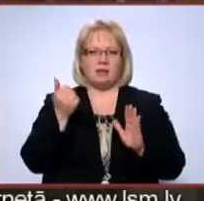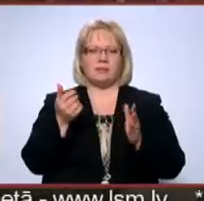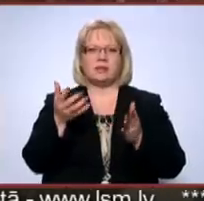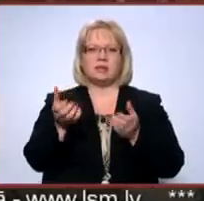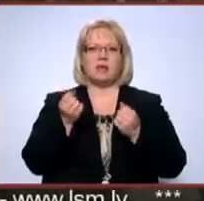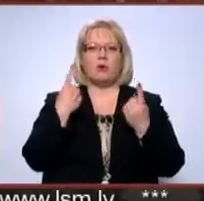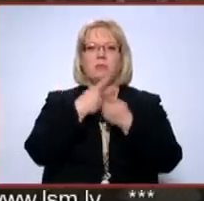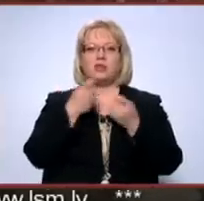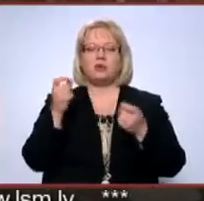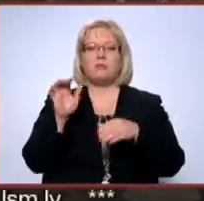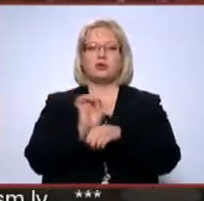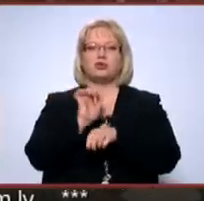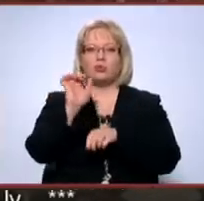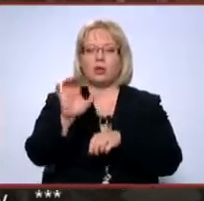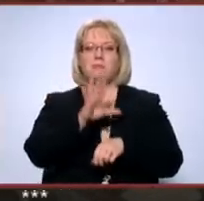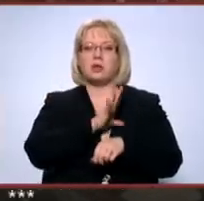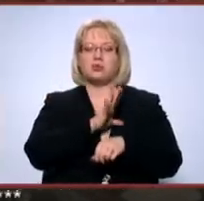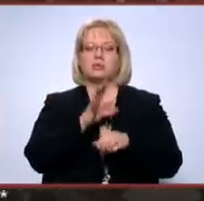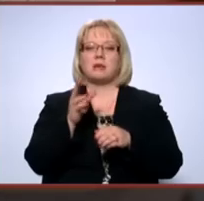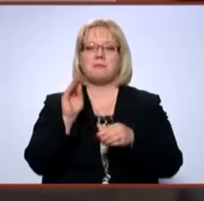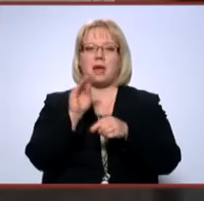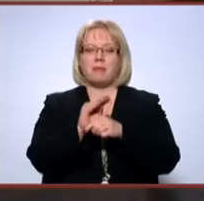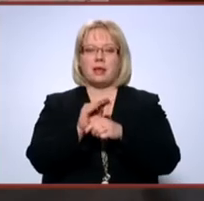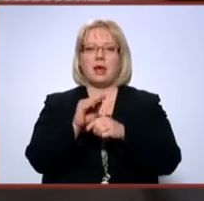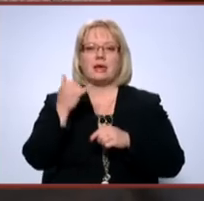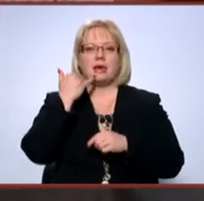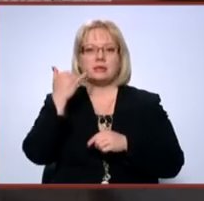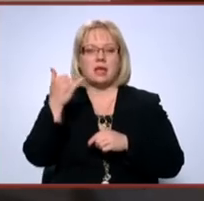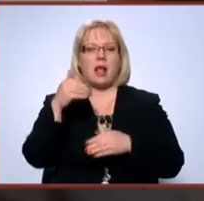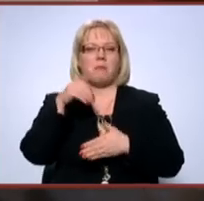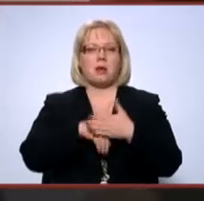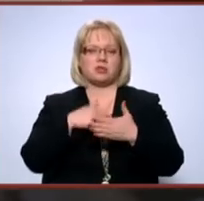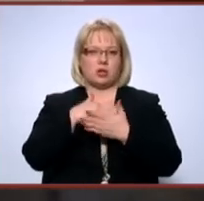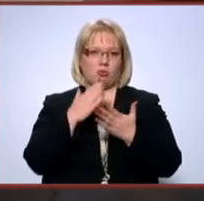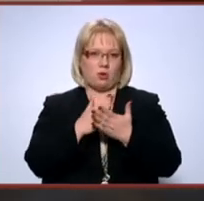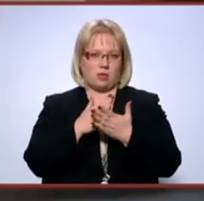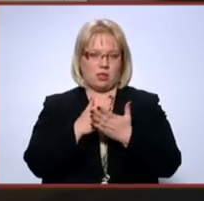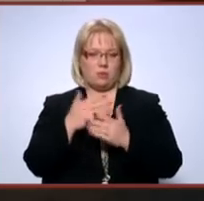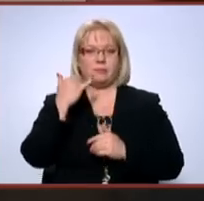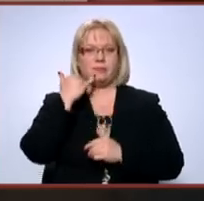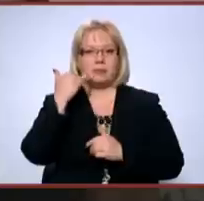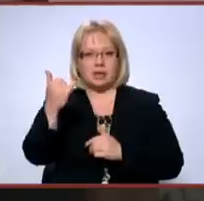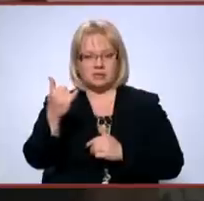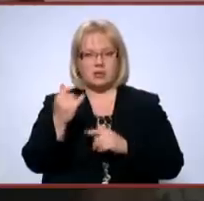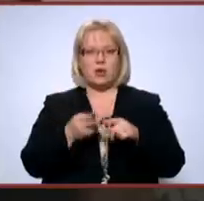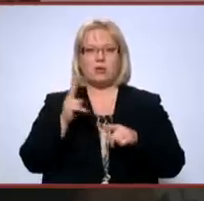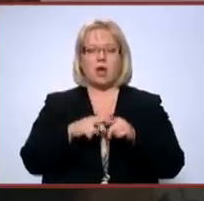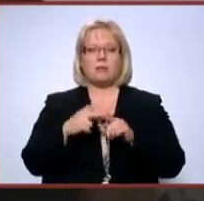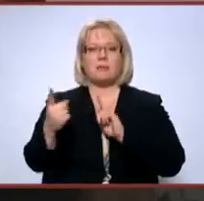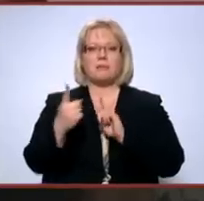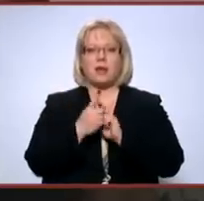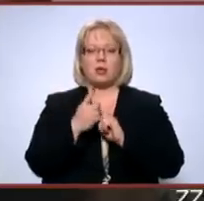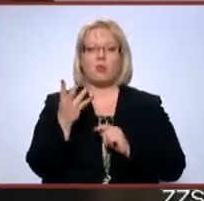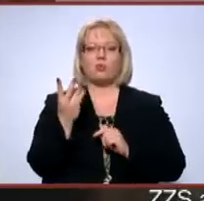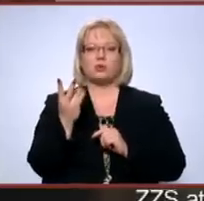Saņemot paziņojumu par sūtījumu, tur bijusi piebildi, ka vispirms jāsazinās ar pastu nodaļu. Piezvanīju un tad man bija pretim, ka